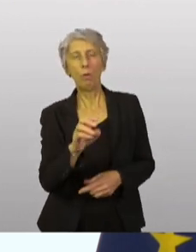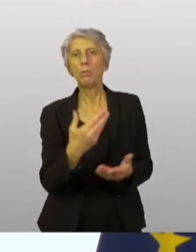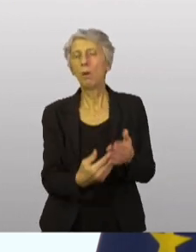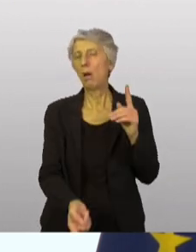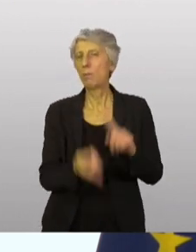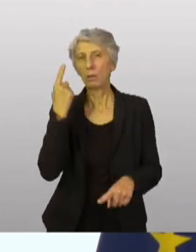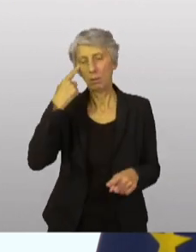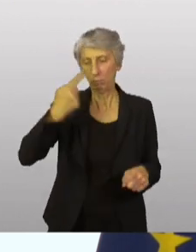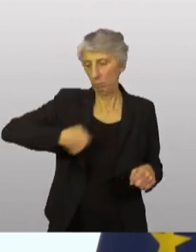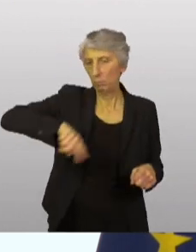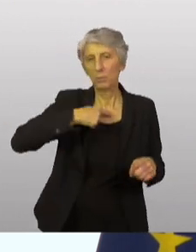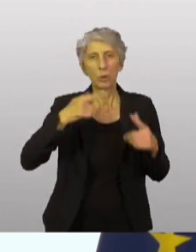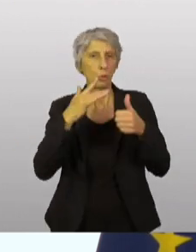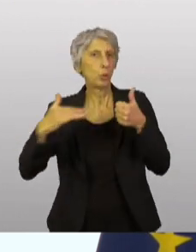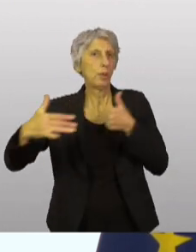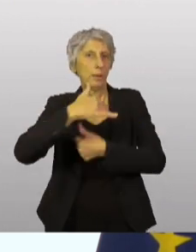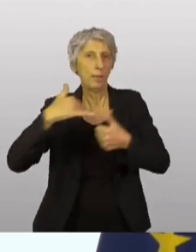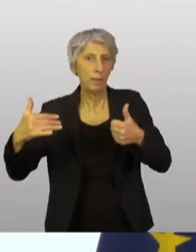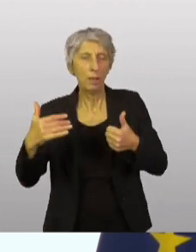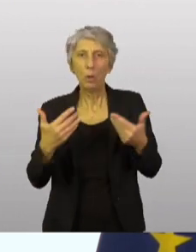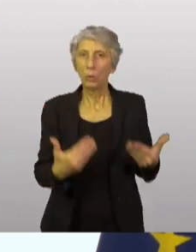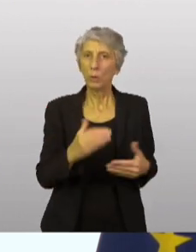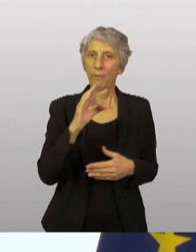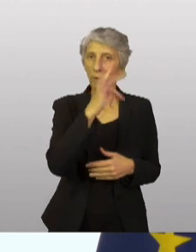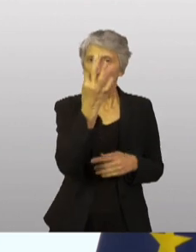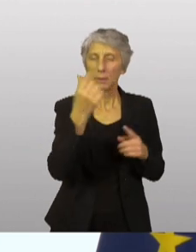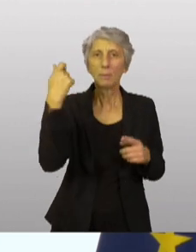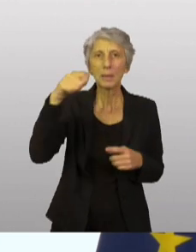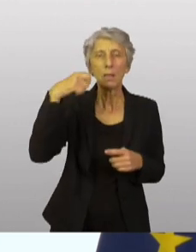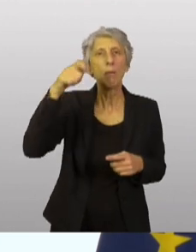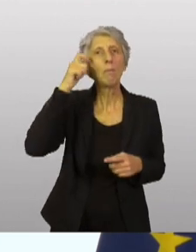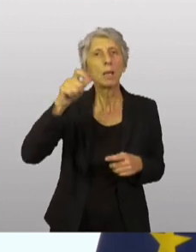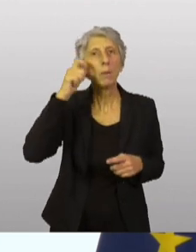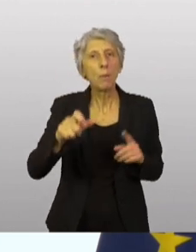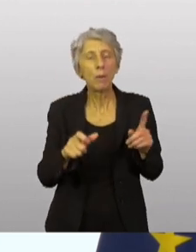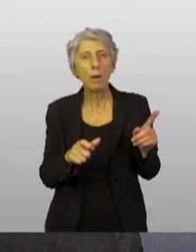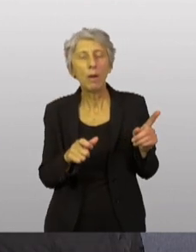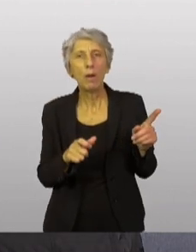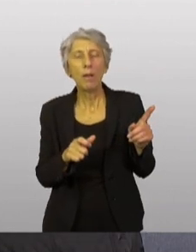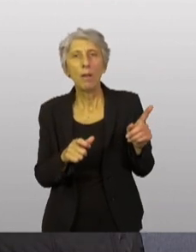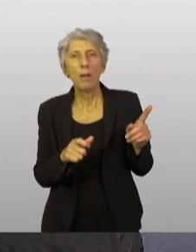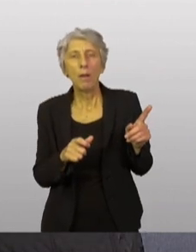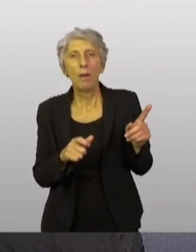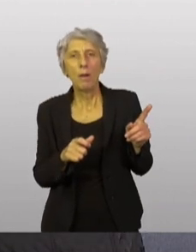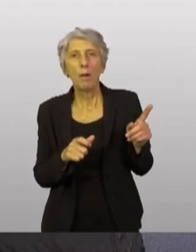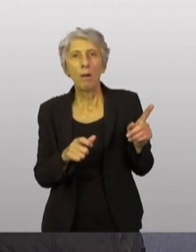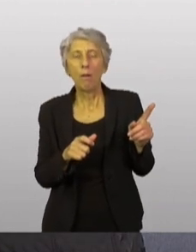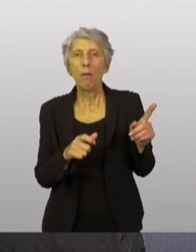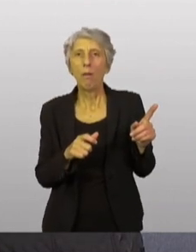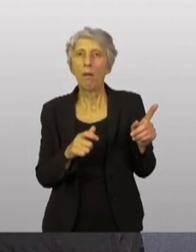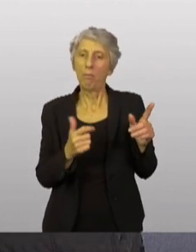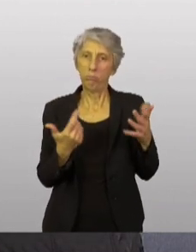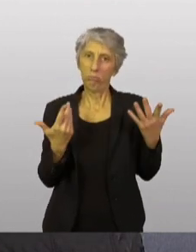important pour notre société. Aujourd'hui, la France et le président Macron ont pris le leadership